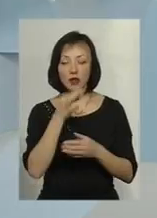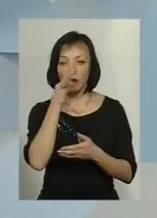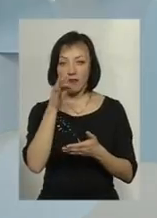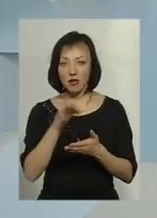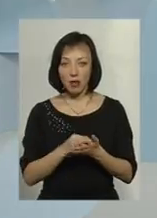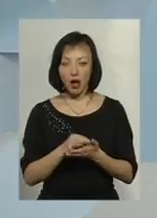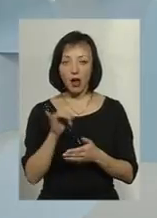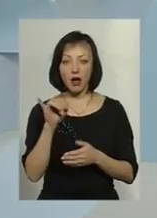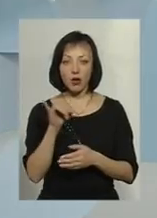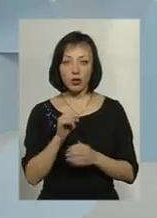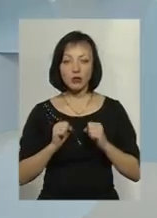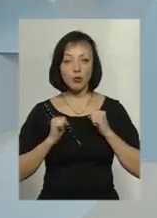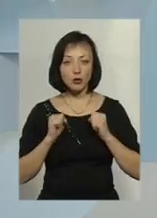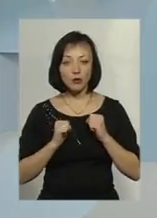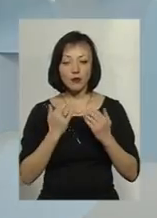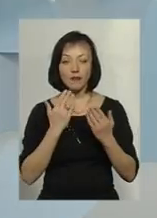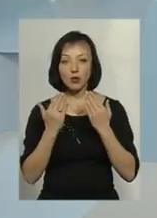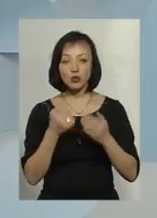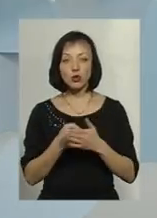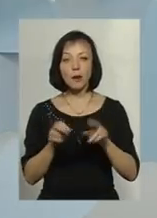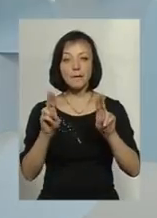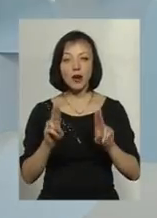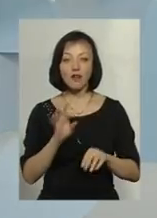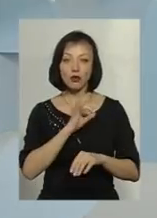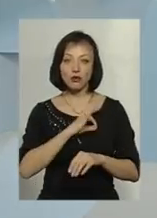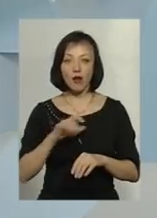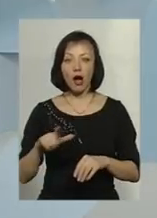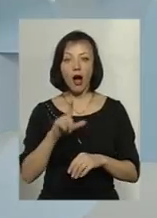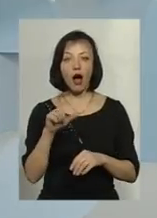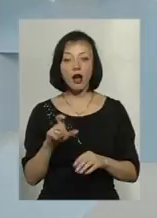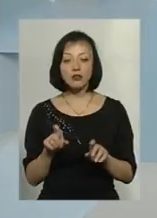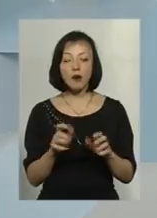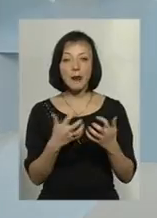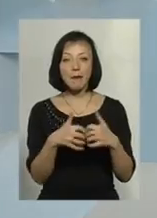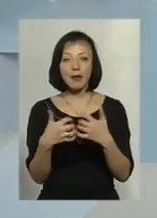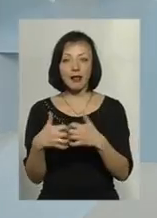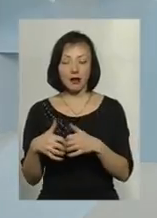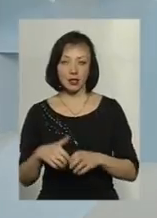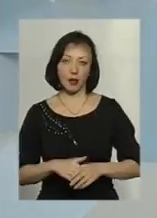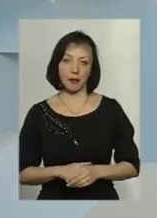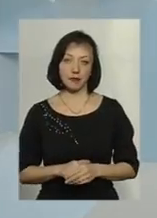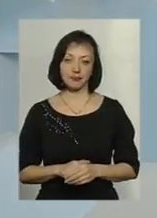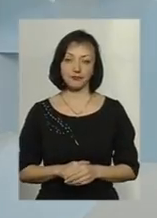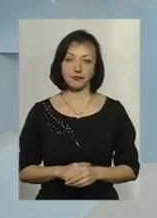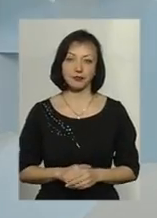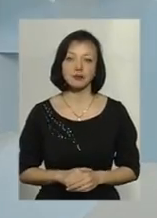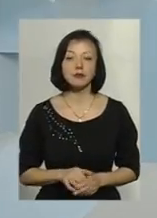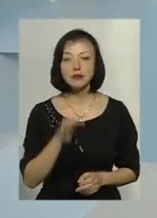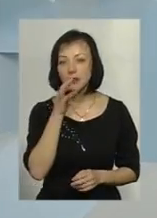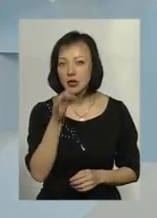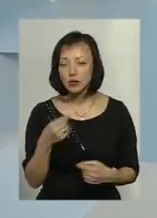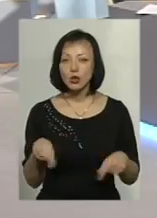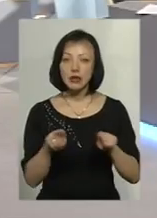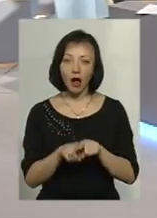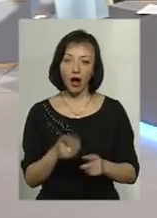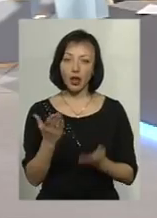і добросовісно ставлюється до правил користування газовими приладами. Скажемо так, якщо